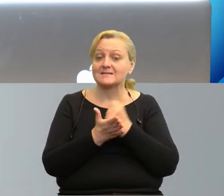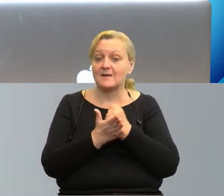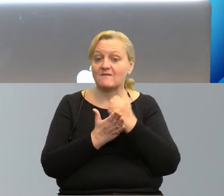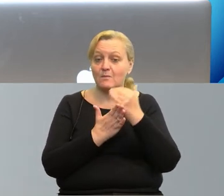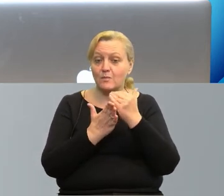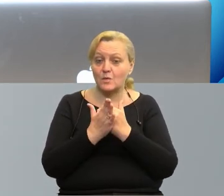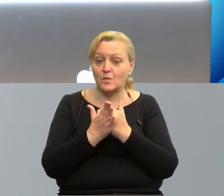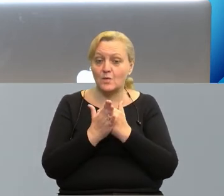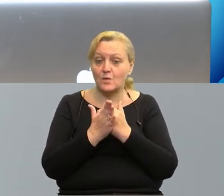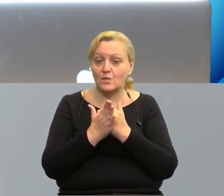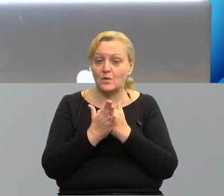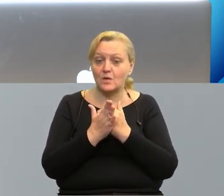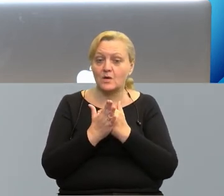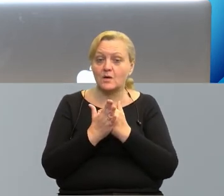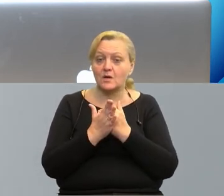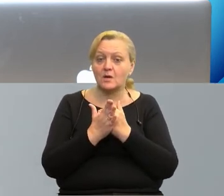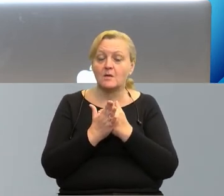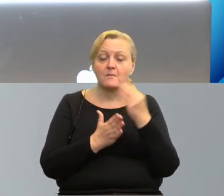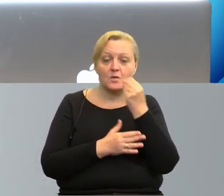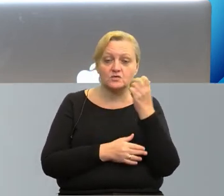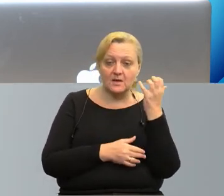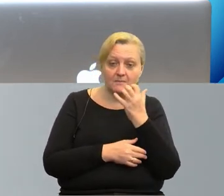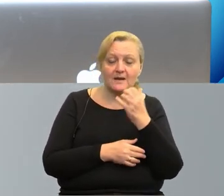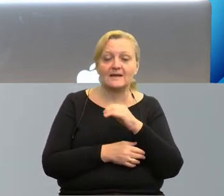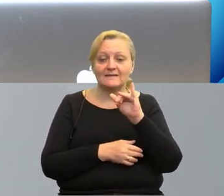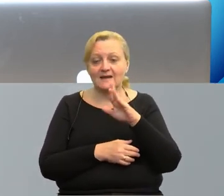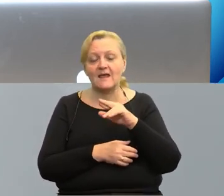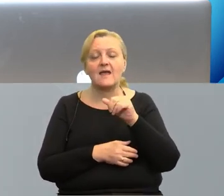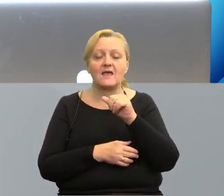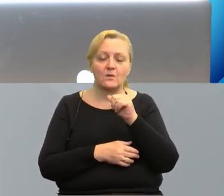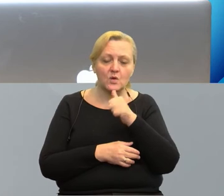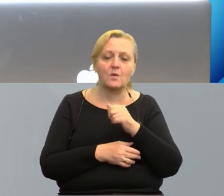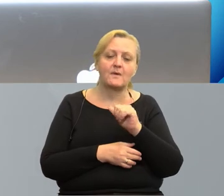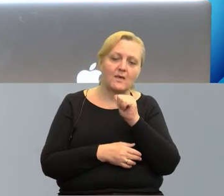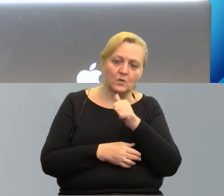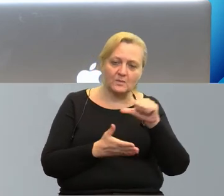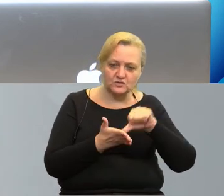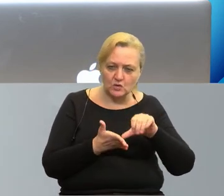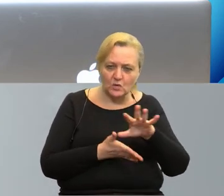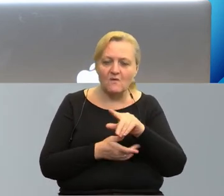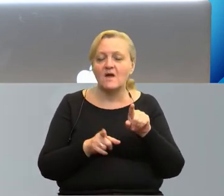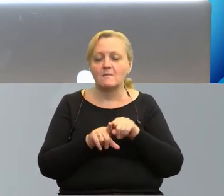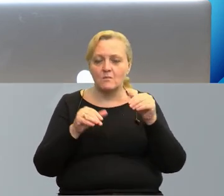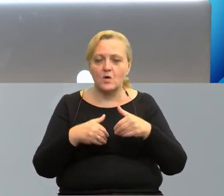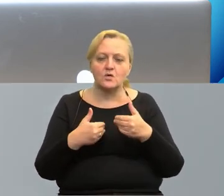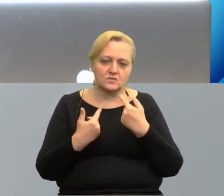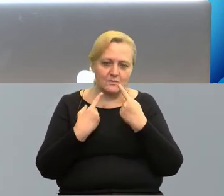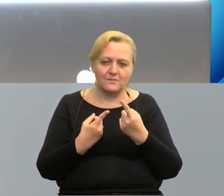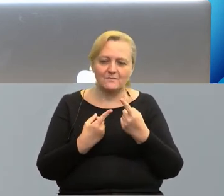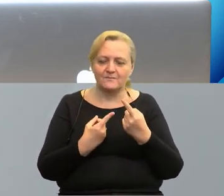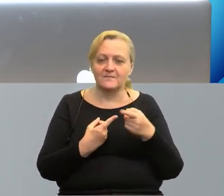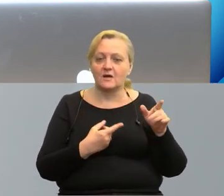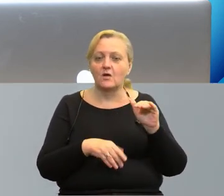programów i region Morza Bałtyckiego, Interreg Europa i Europa Środkowa, można bezpośrednio się też dowiedzieć od naszych